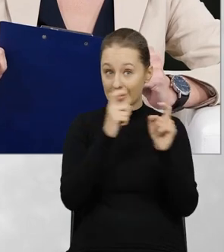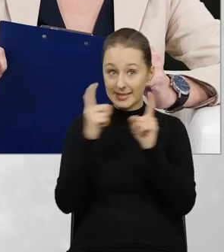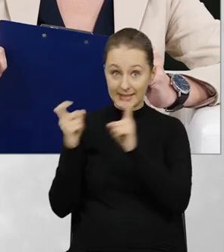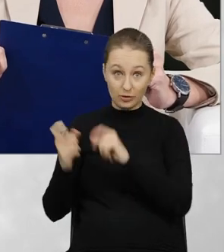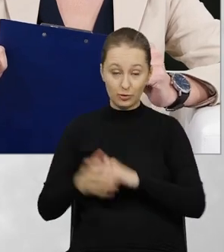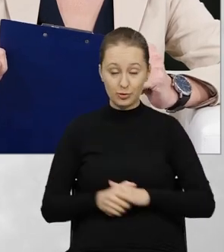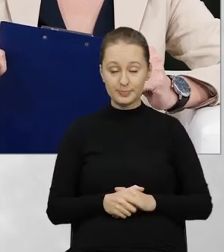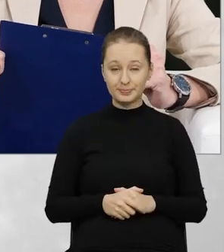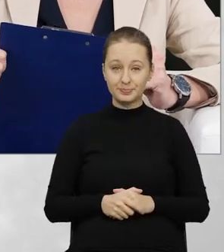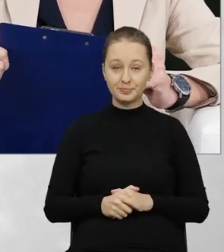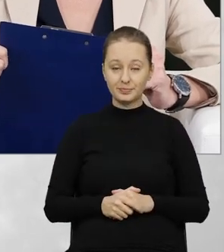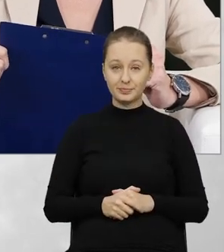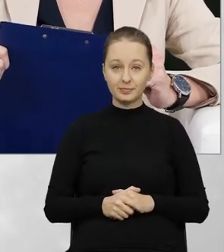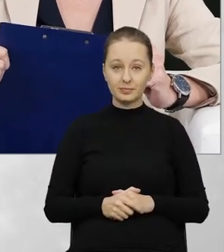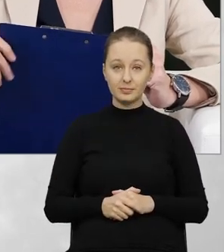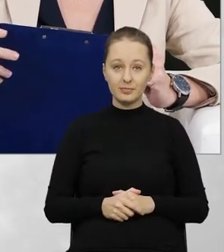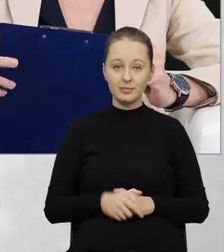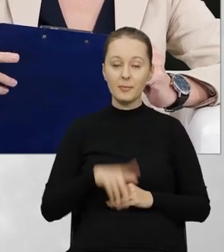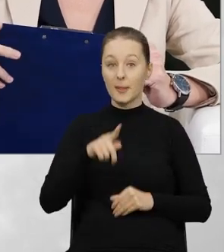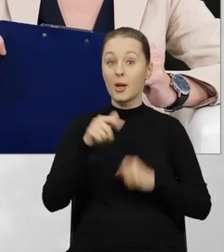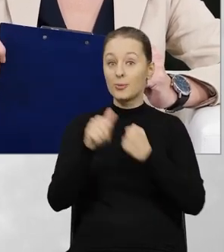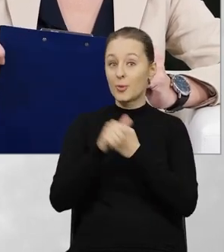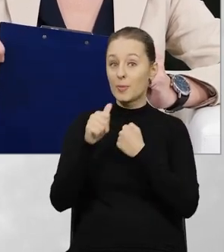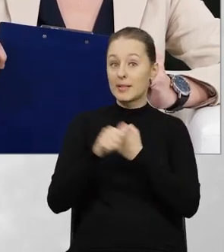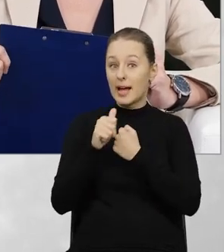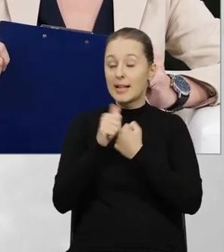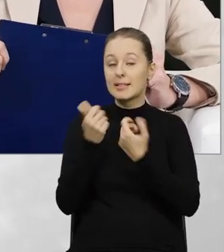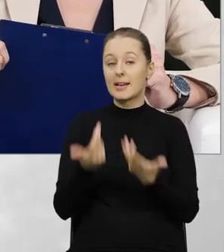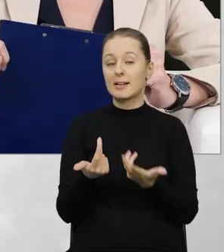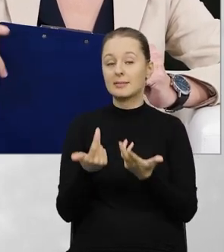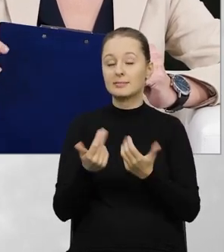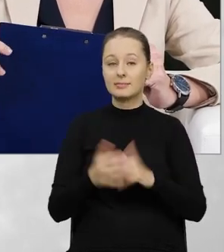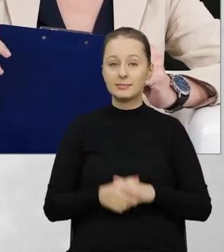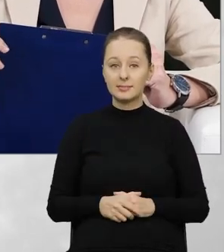zdjęć, które jakby dokumentują nam